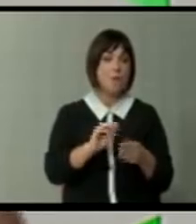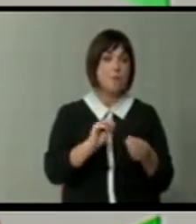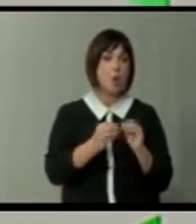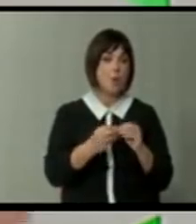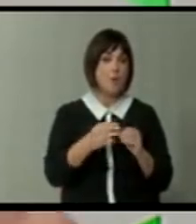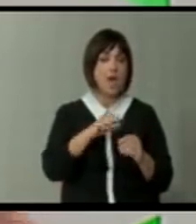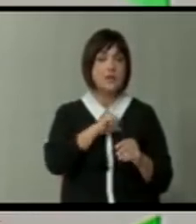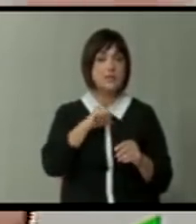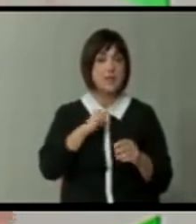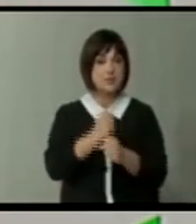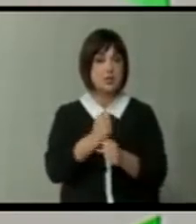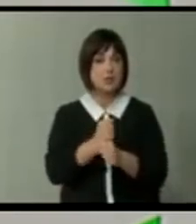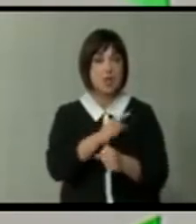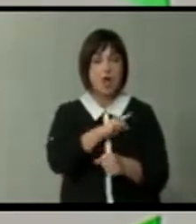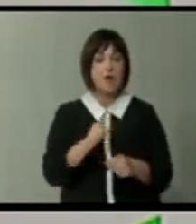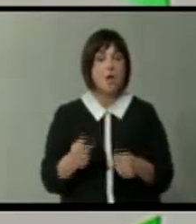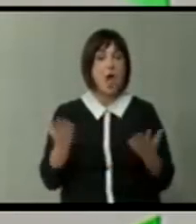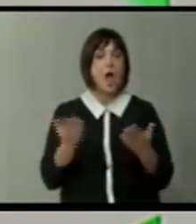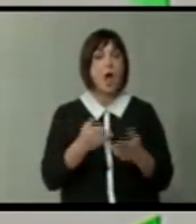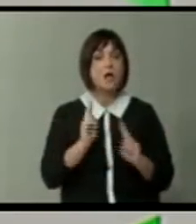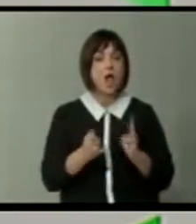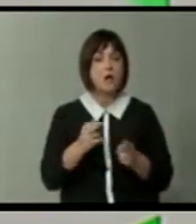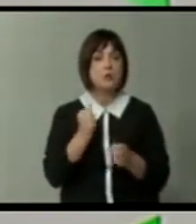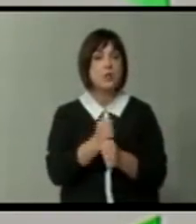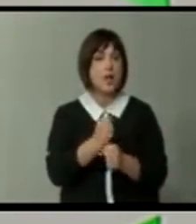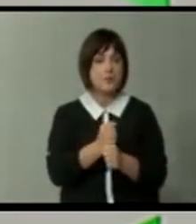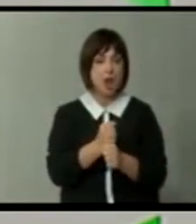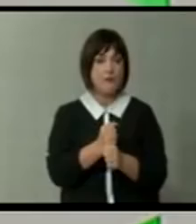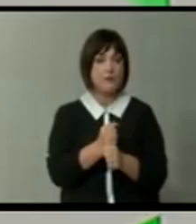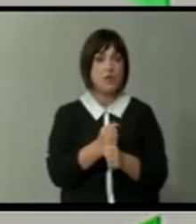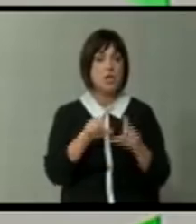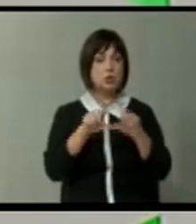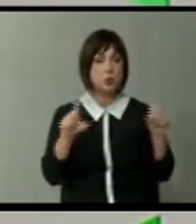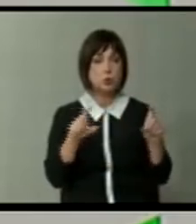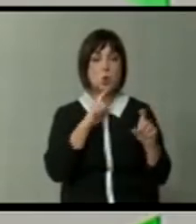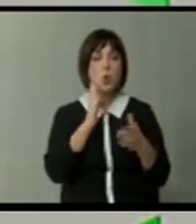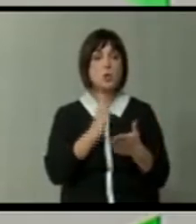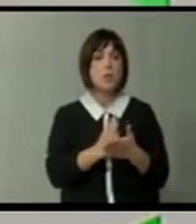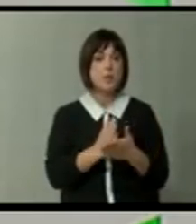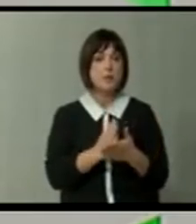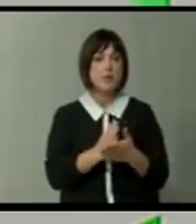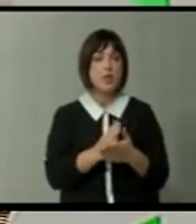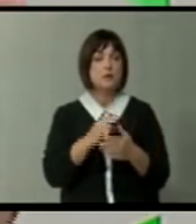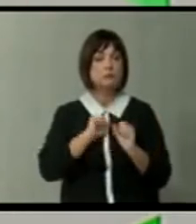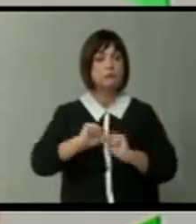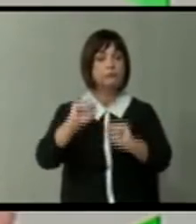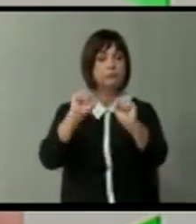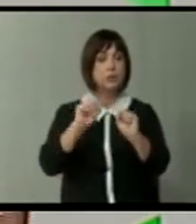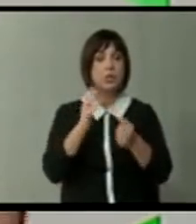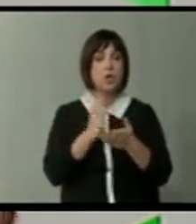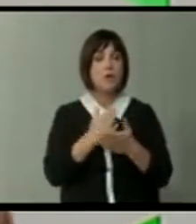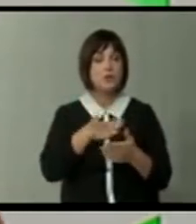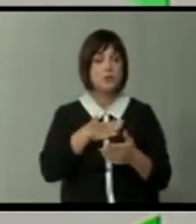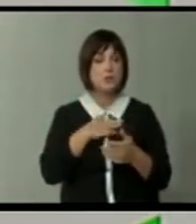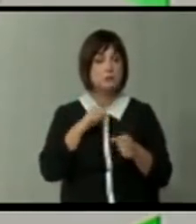а самите ги создават, тоа е абсурд. Како да создадеме институцији кои ќе бидат имунизирани, дори од